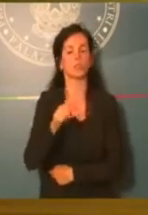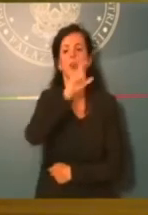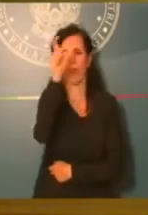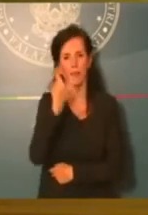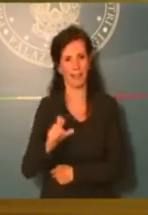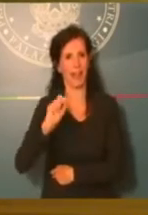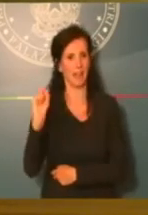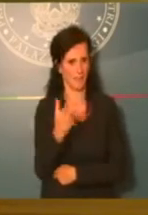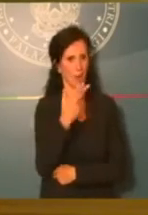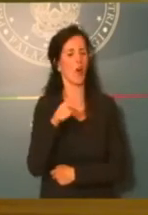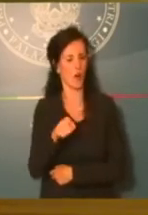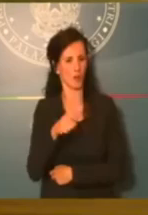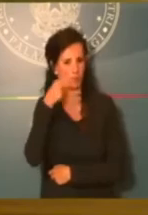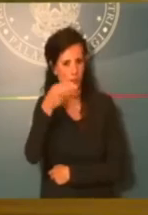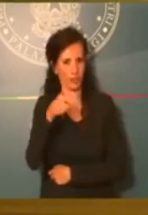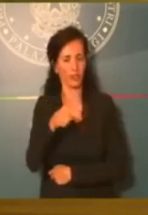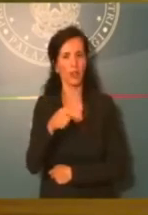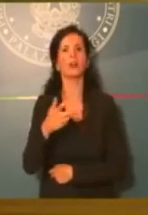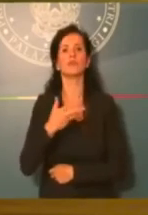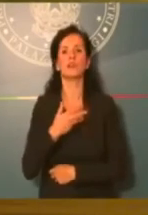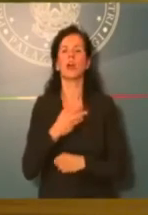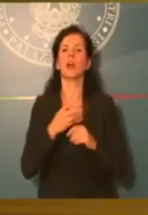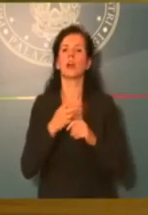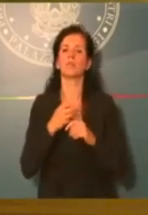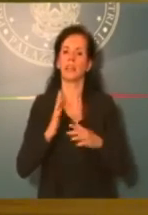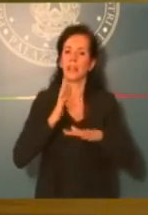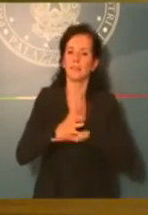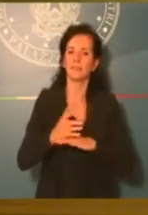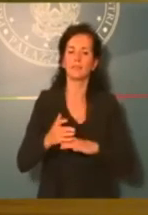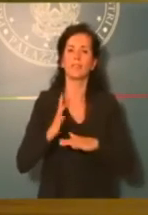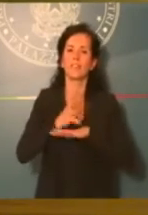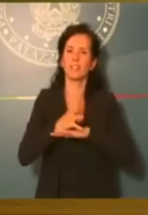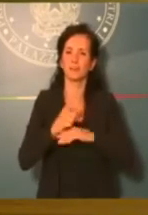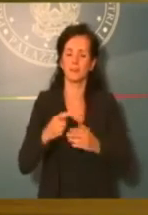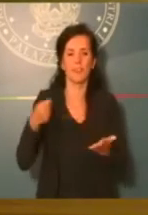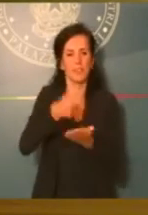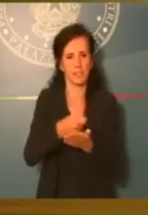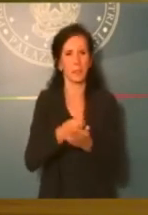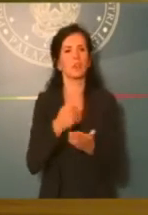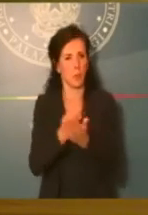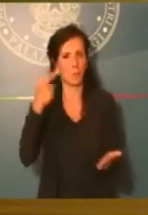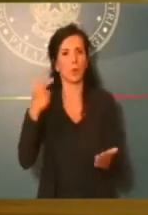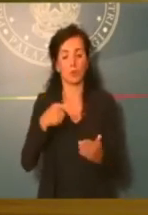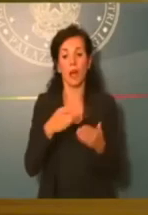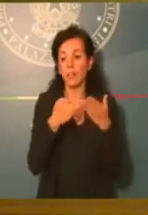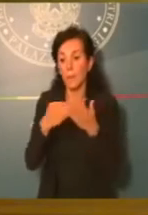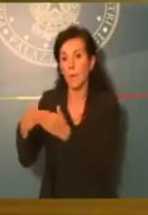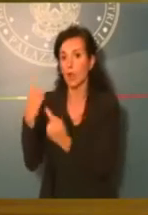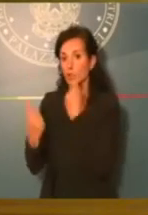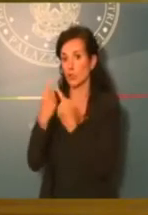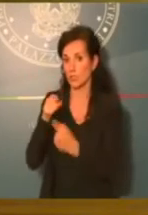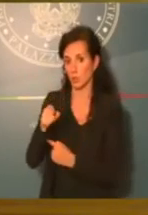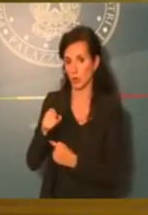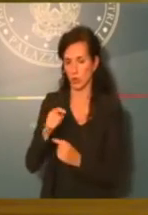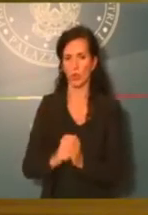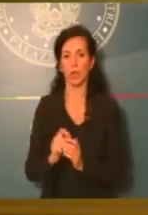caratterizza per un grande investimento portuale, considerata la portualità un elemento strategico del nostro Paese. Nei prossimi giorni